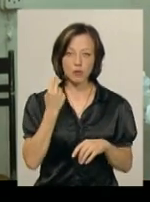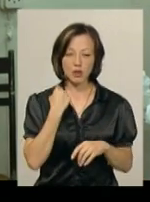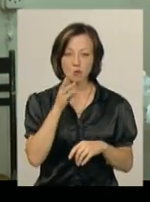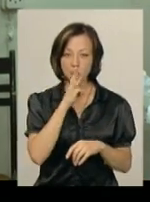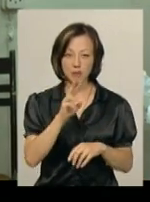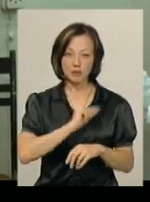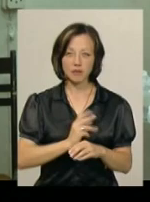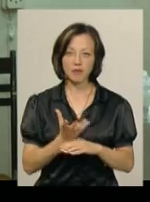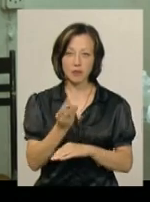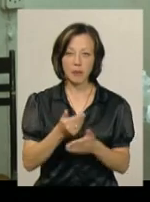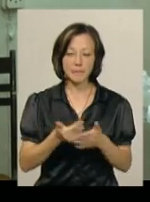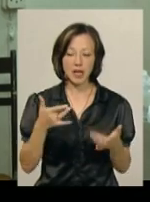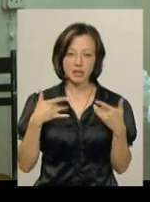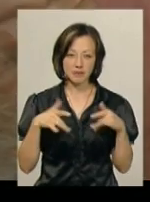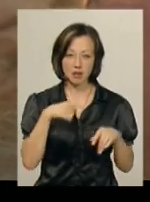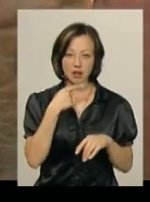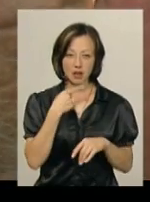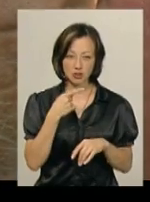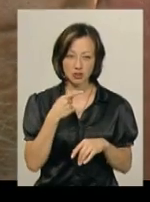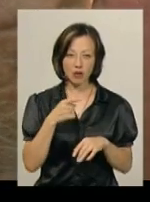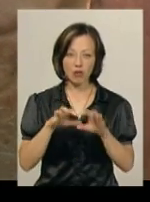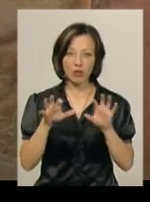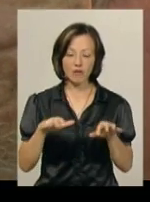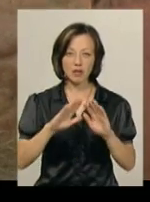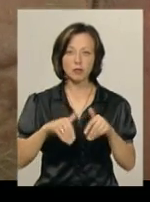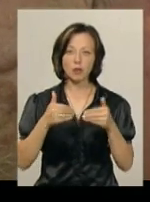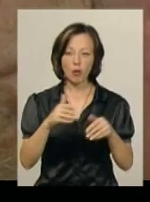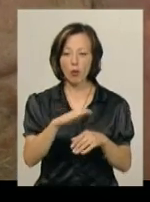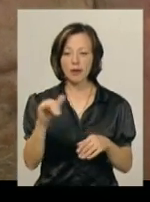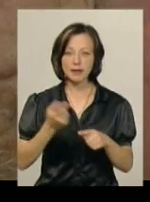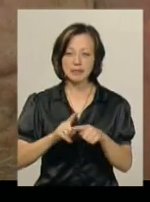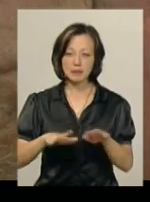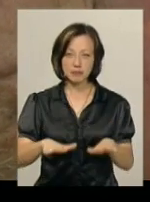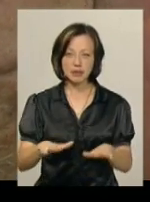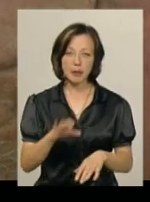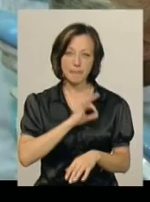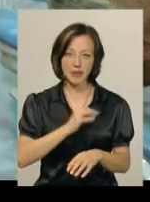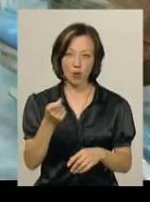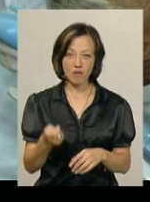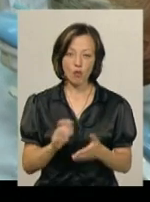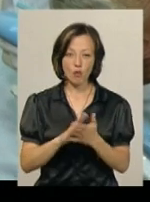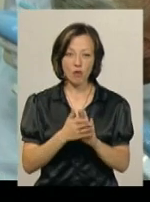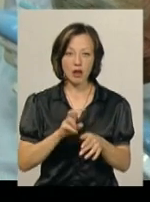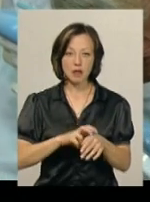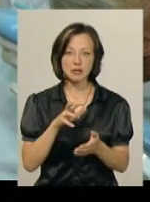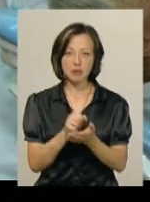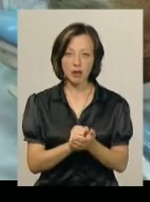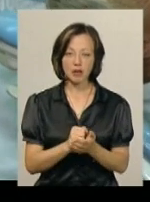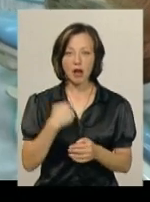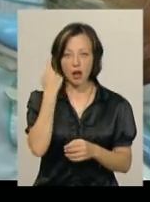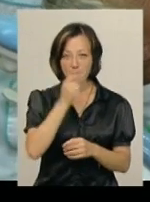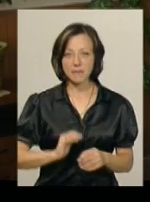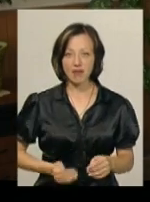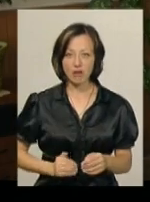працівникам виплатять перед звільненням, каже Борис Свігун, і запропонують орендувати ці площі на пільгових умовах, аби лікарі займалися приватною